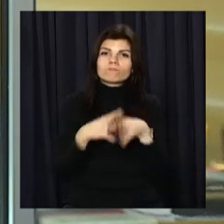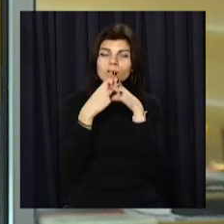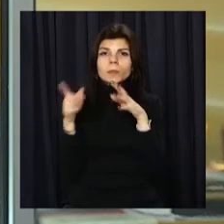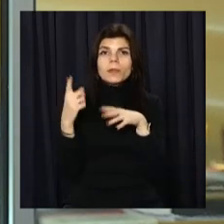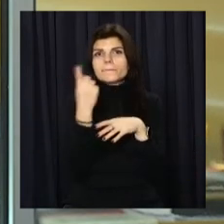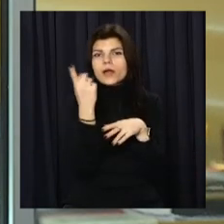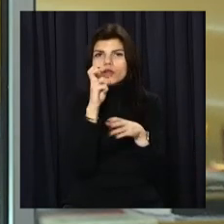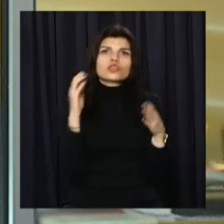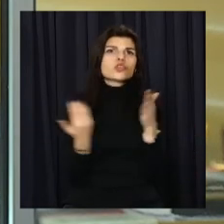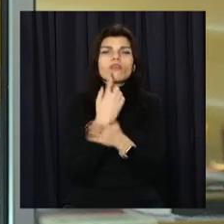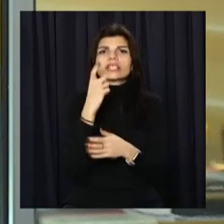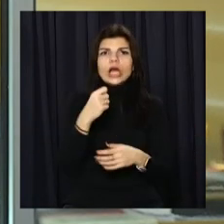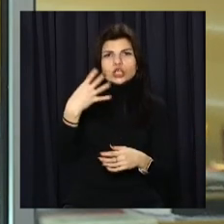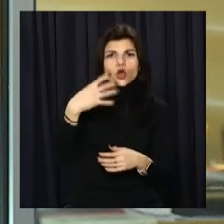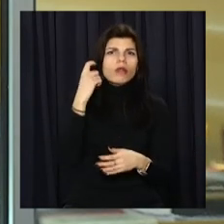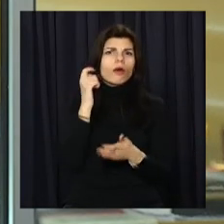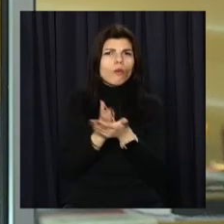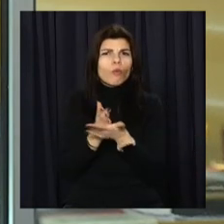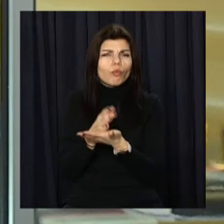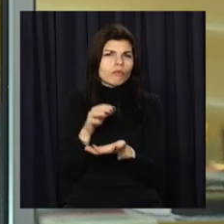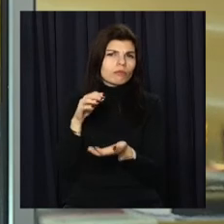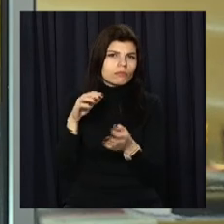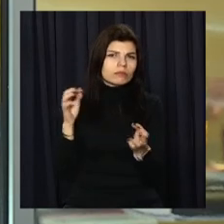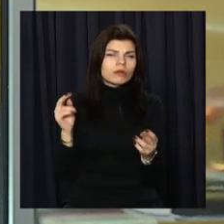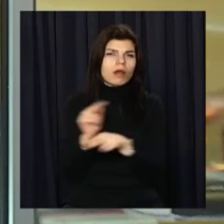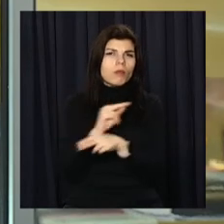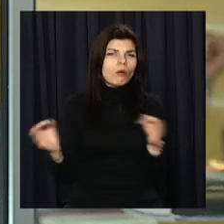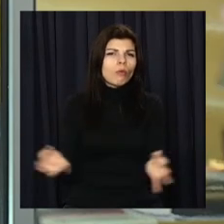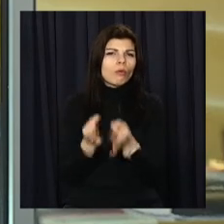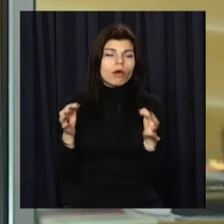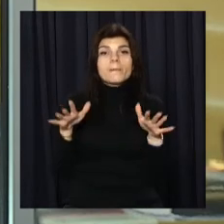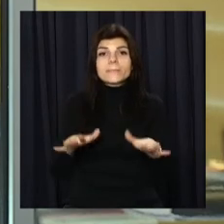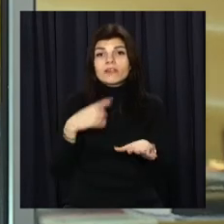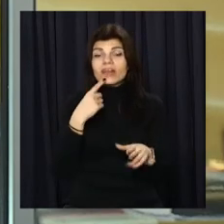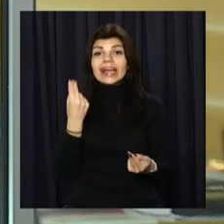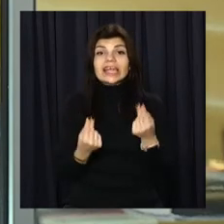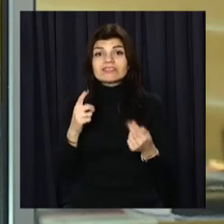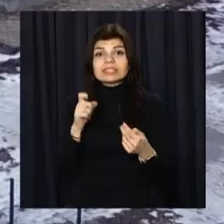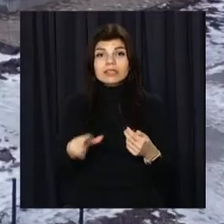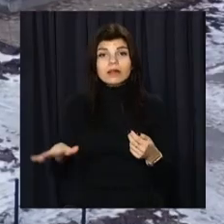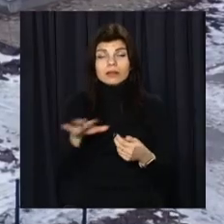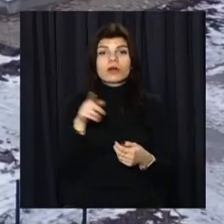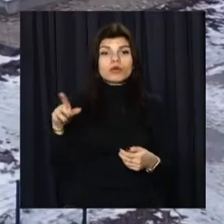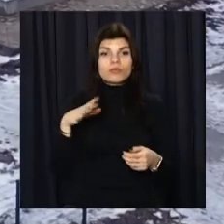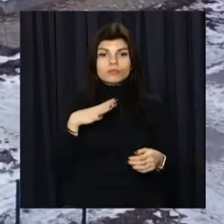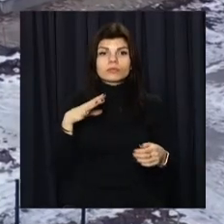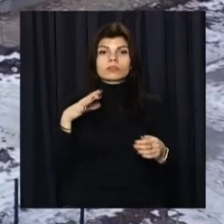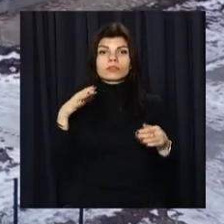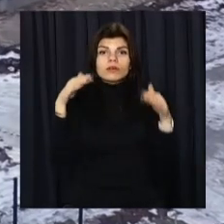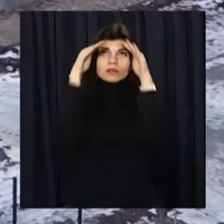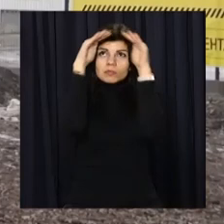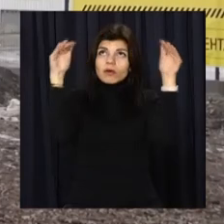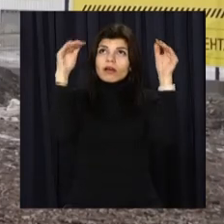масштабне оновлення за 40-літню історію закладу. Місцеві розповідають, в ігровій залі протікала покрівля, стало